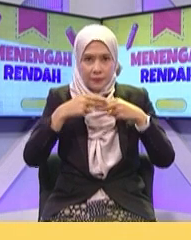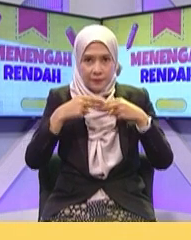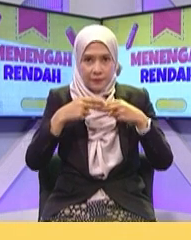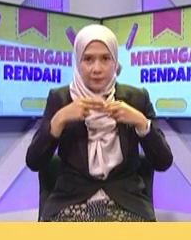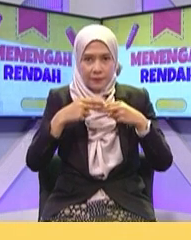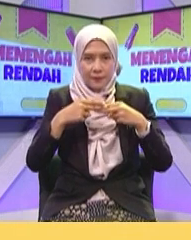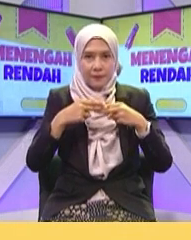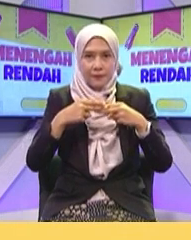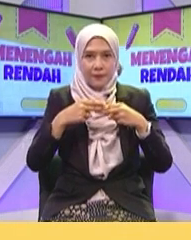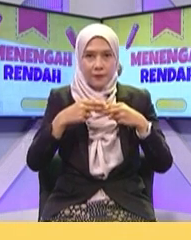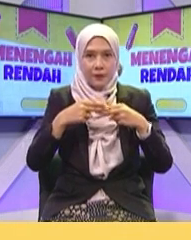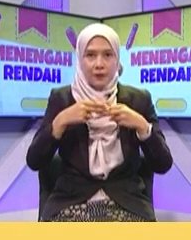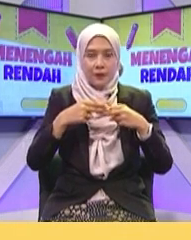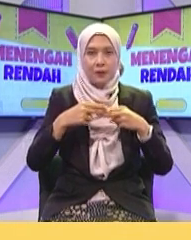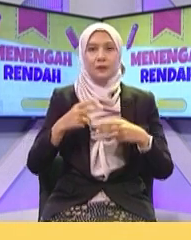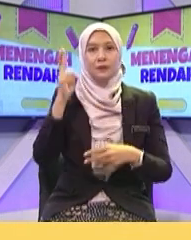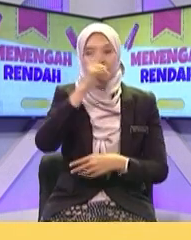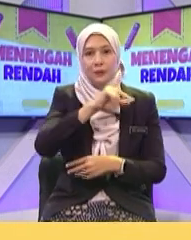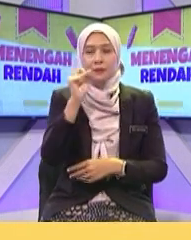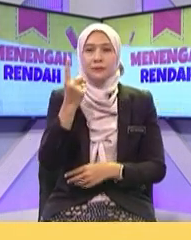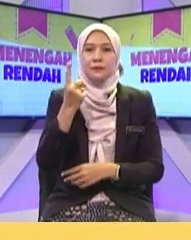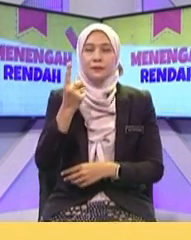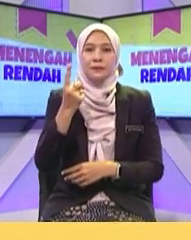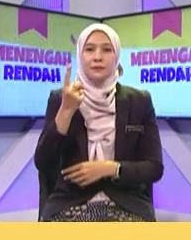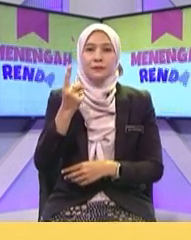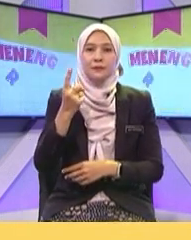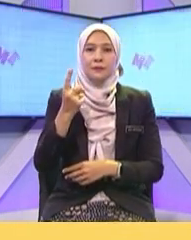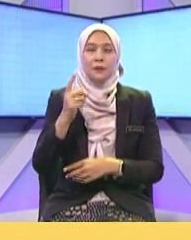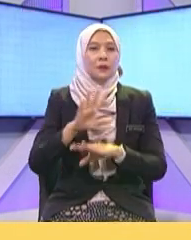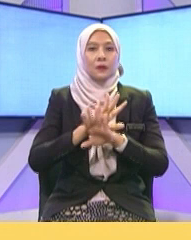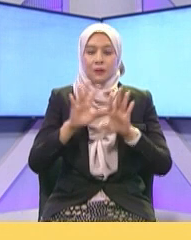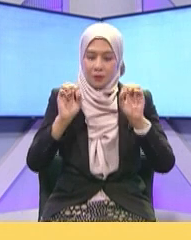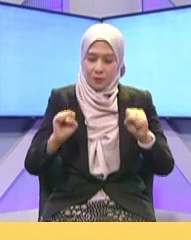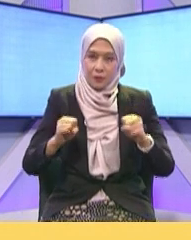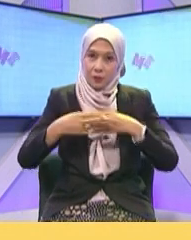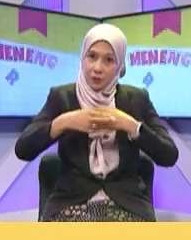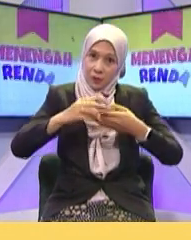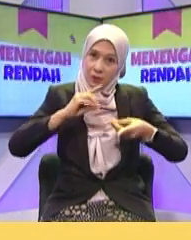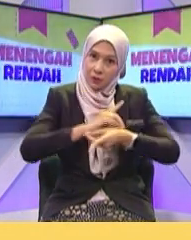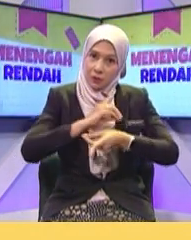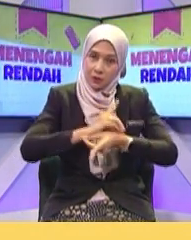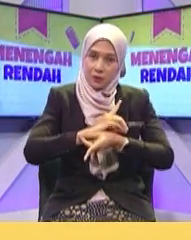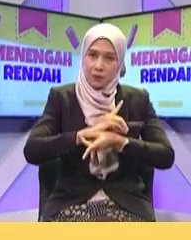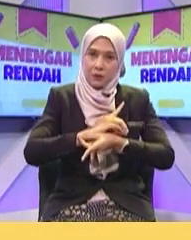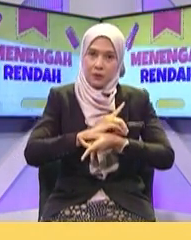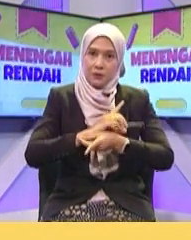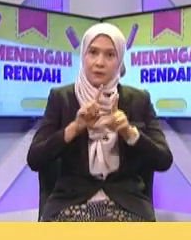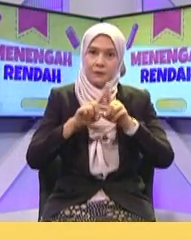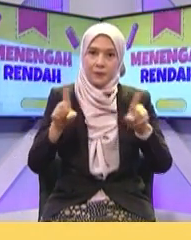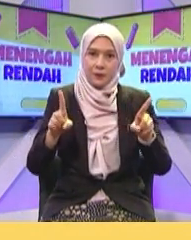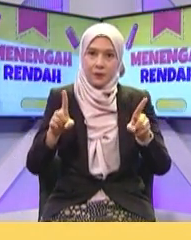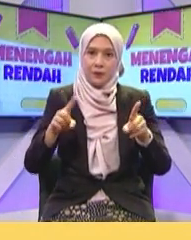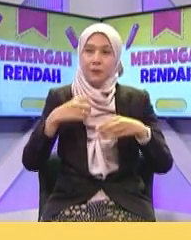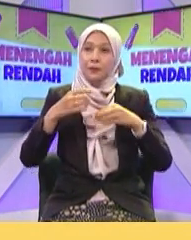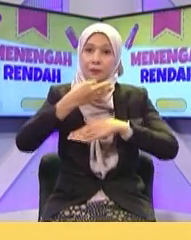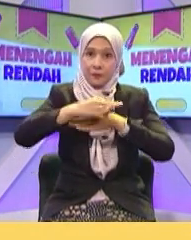ringkas Ringkas sahaja Kita tak boleh Nak hantar yang Apa dokumen Yang kita ada Ke orang lain Tapi wujudnya Mesin fax ni Seperti